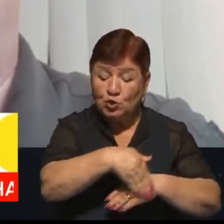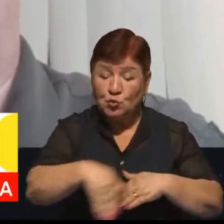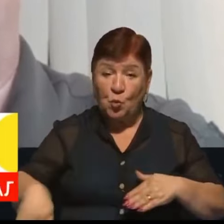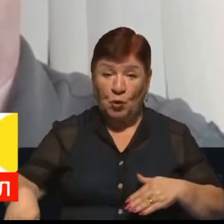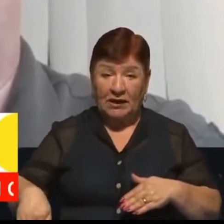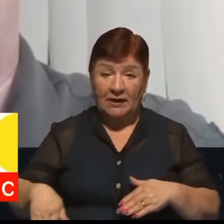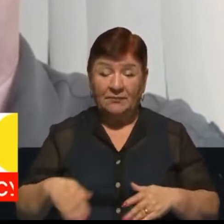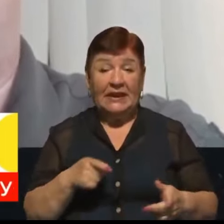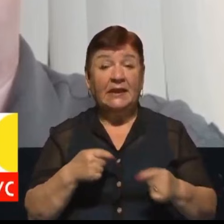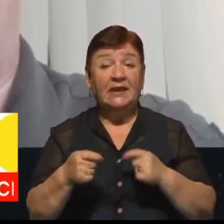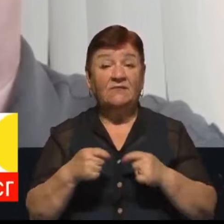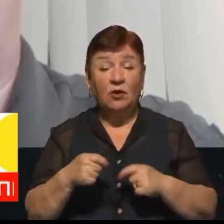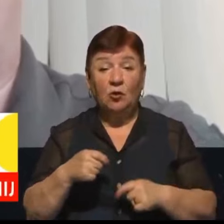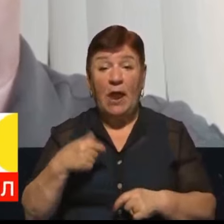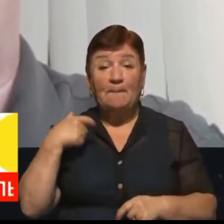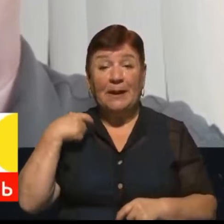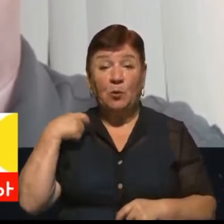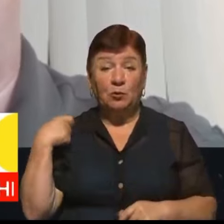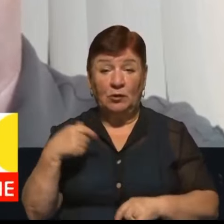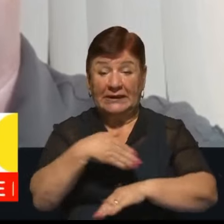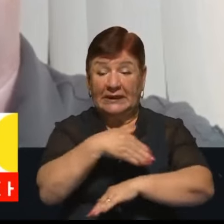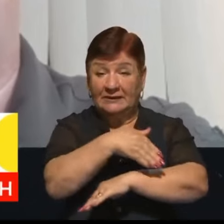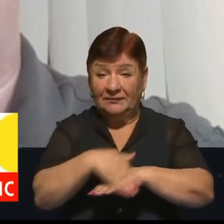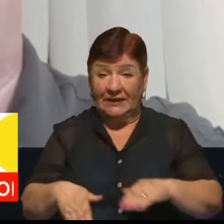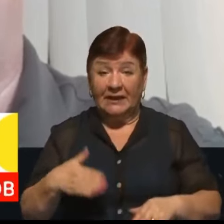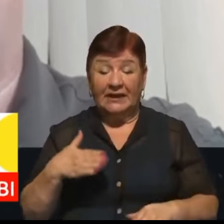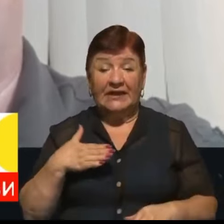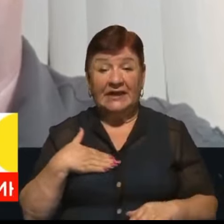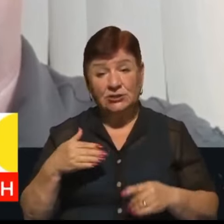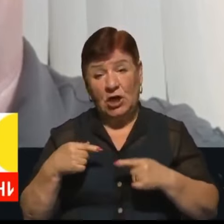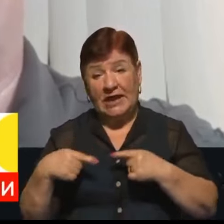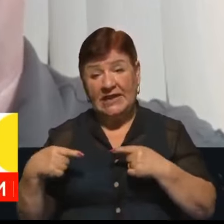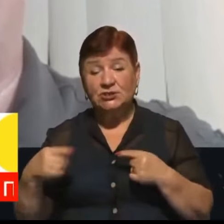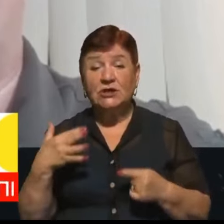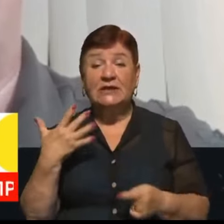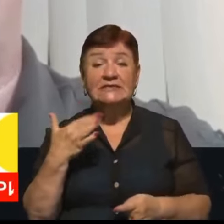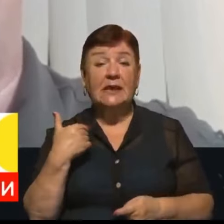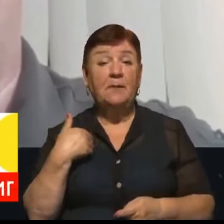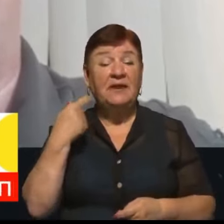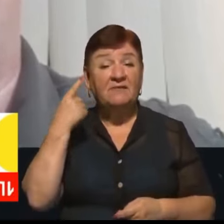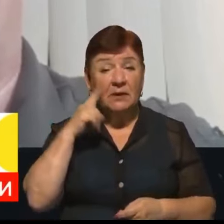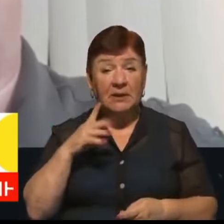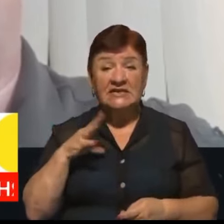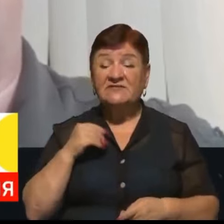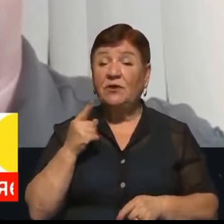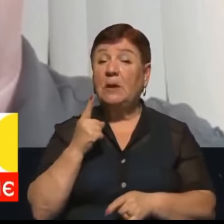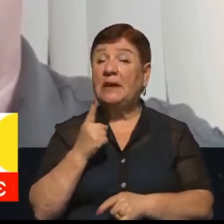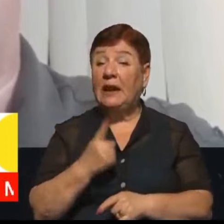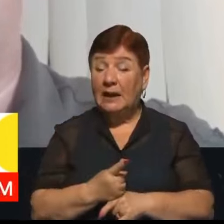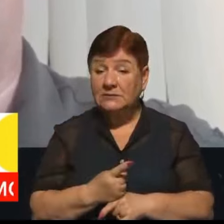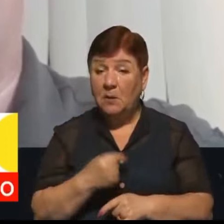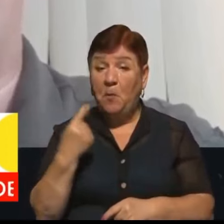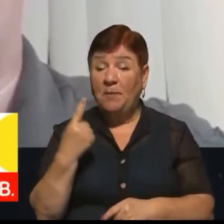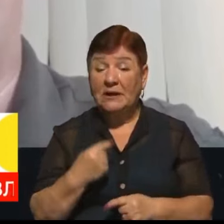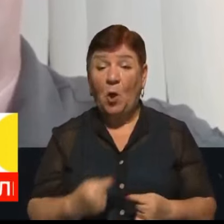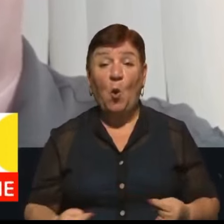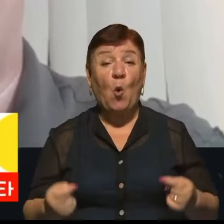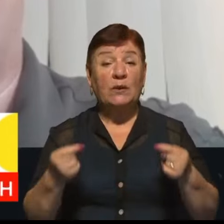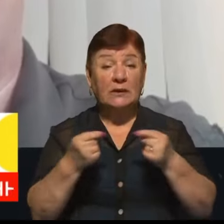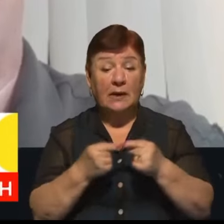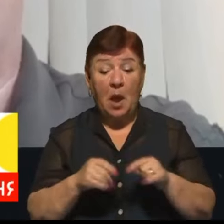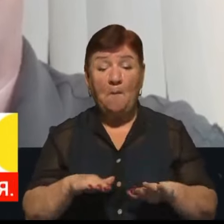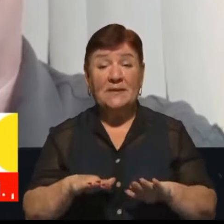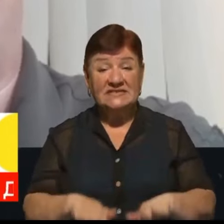керівники прикордонних загонів, і нашого, і інших, наскільки мені відомо, своїми наказами, по-перше, конкретизують